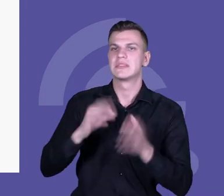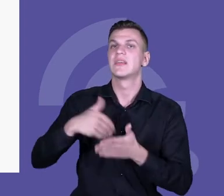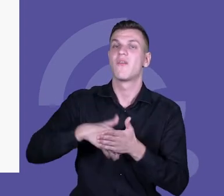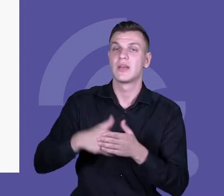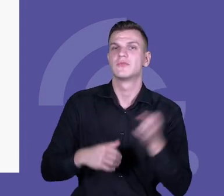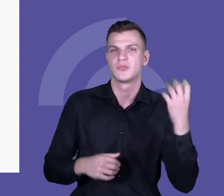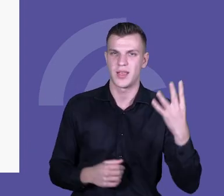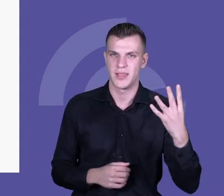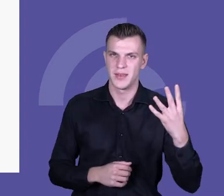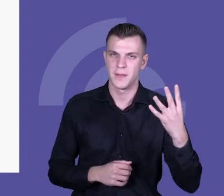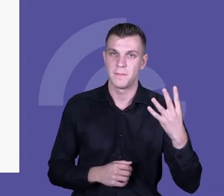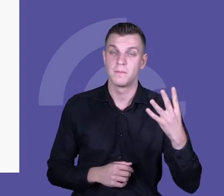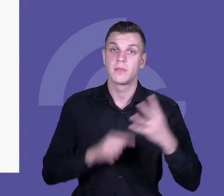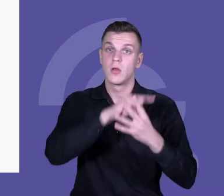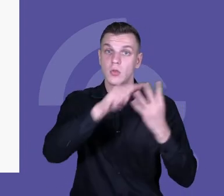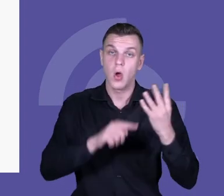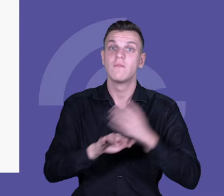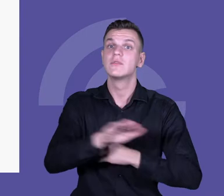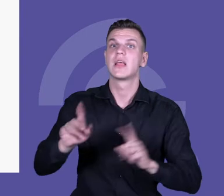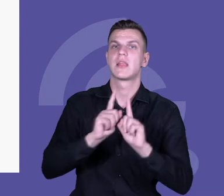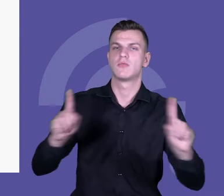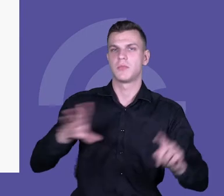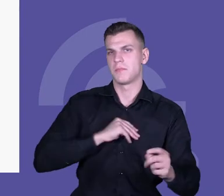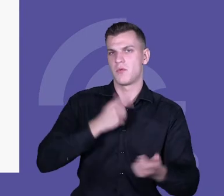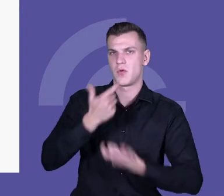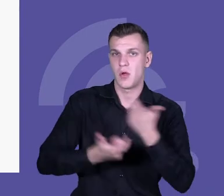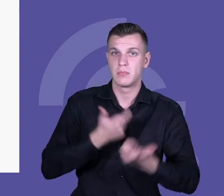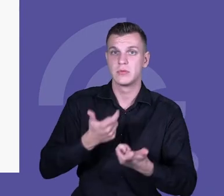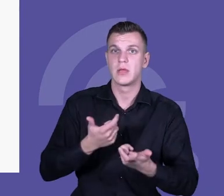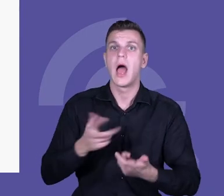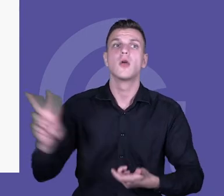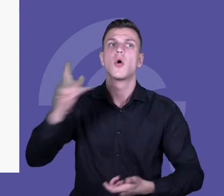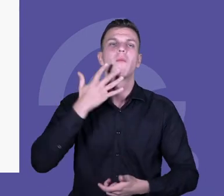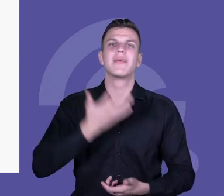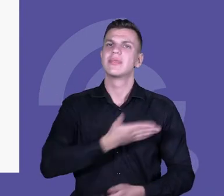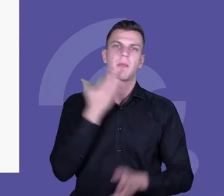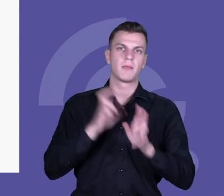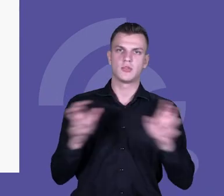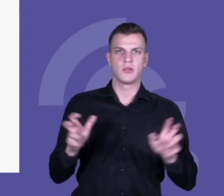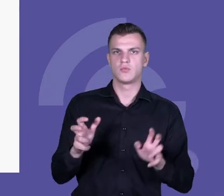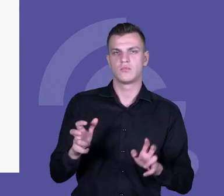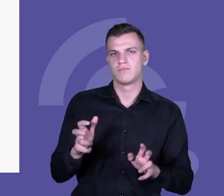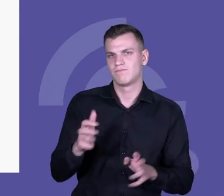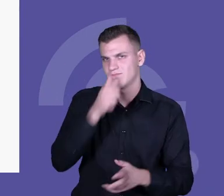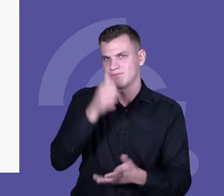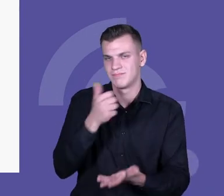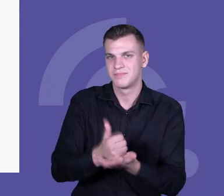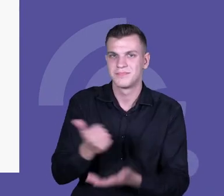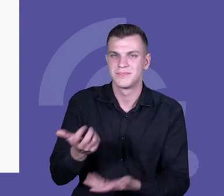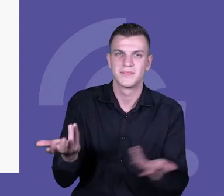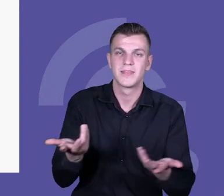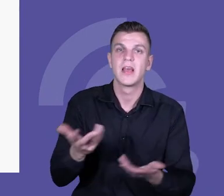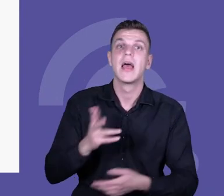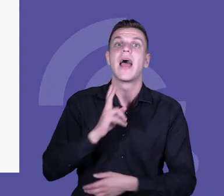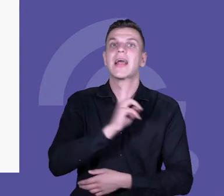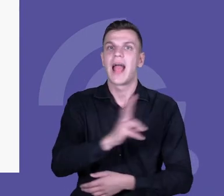mogą zastosować wszyscy nauczyciele. Bardzo trudno użyć tej wymówki, nie mają czasu. Ona pasują na każdy przedmiot, to jest